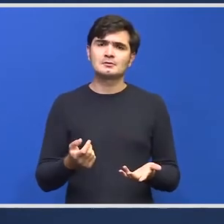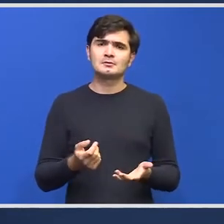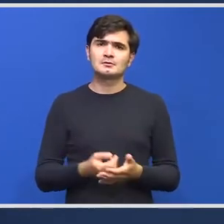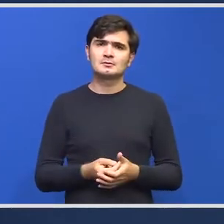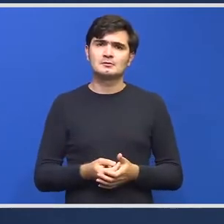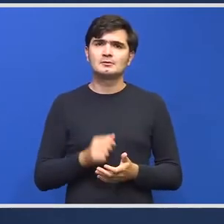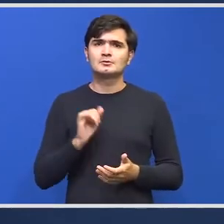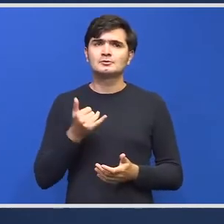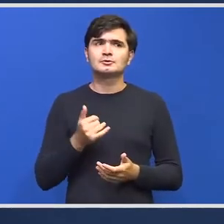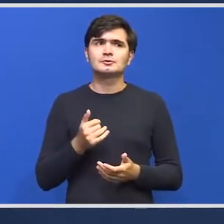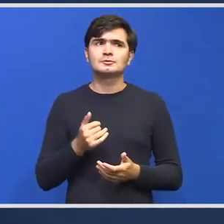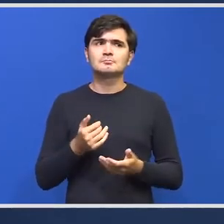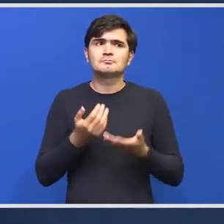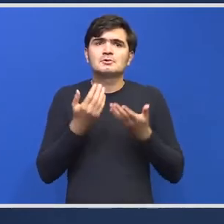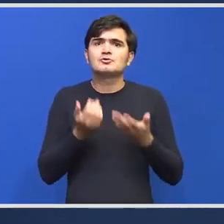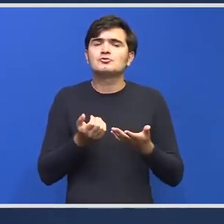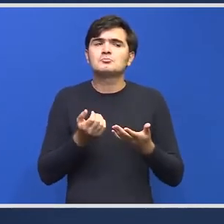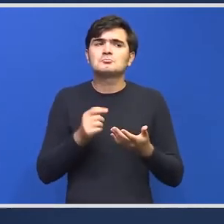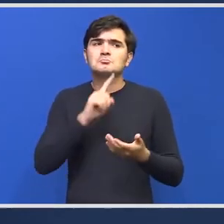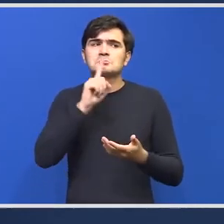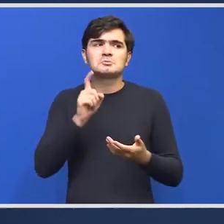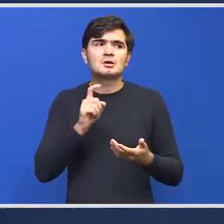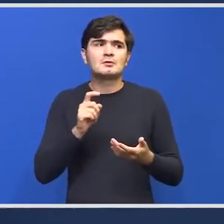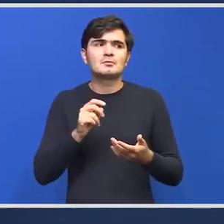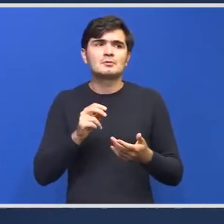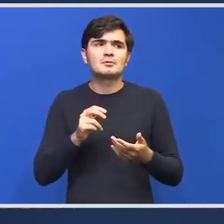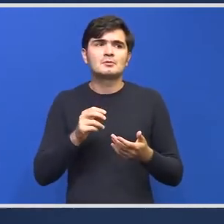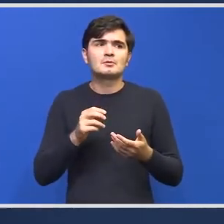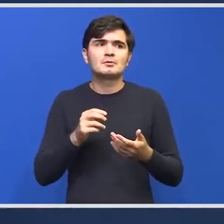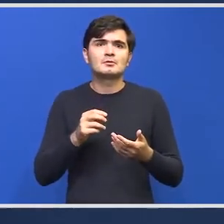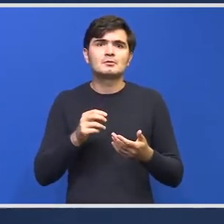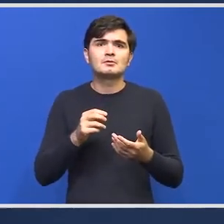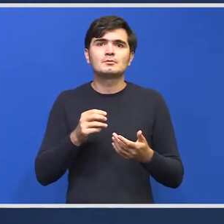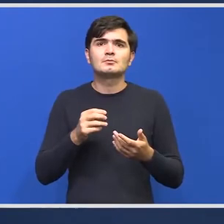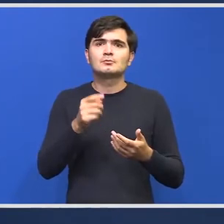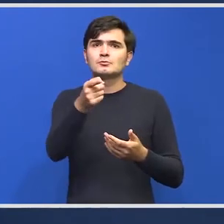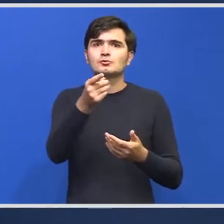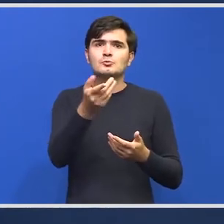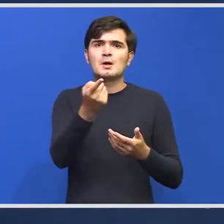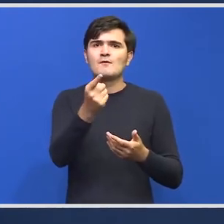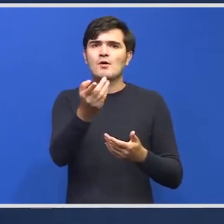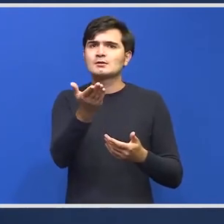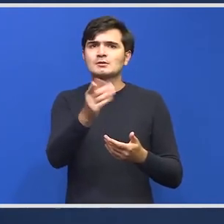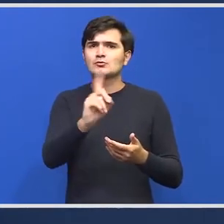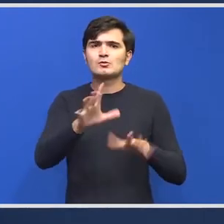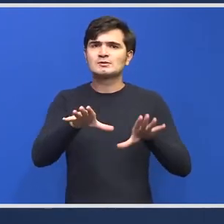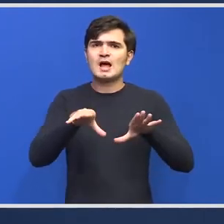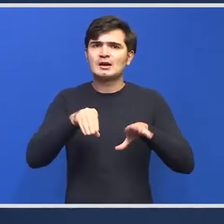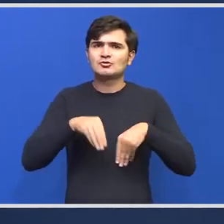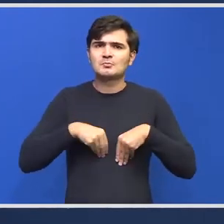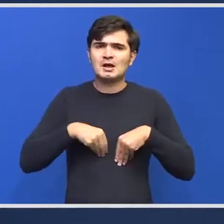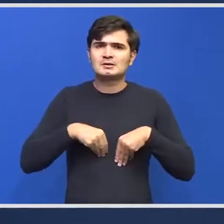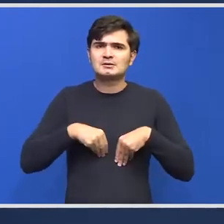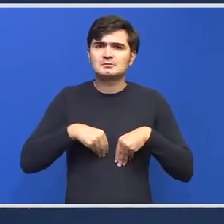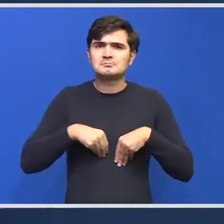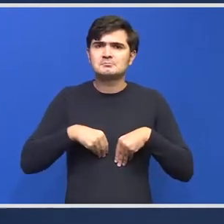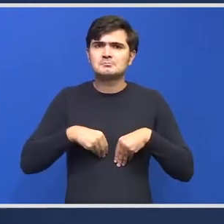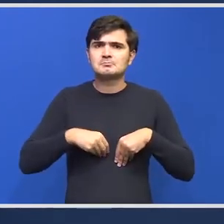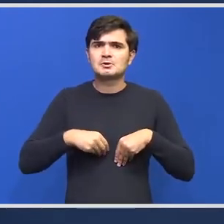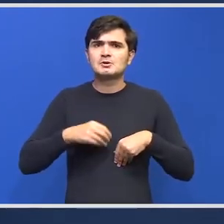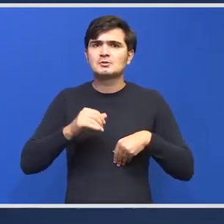și în ce măsură se manifestă intoleranța dumneavoastră? Cine a luat decizia privind această